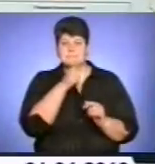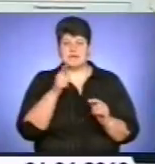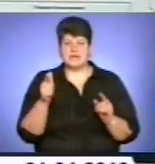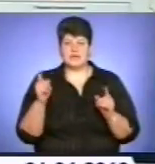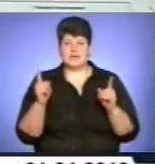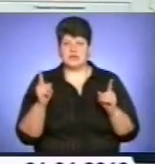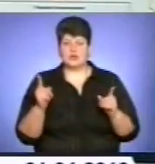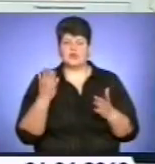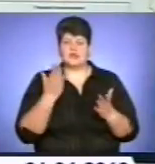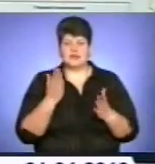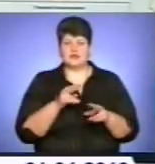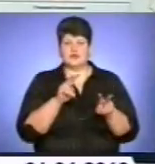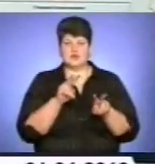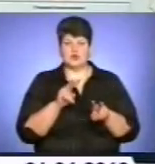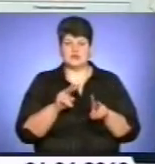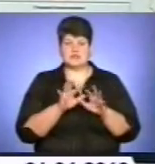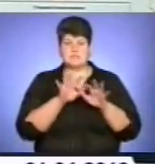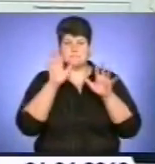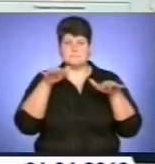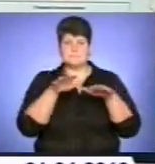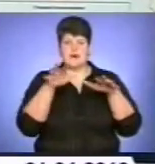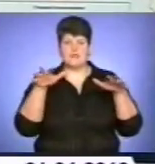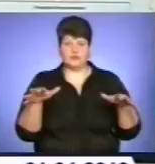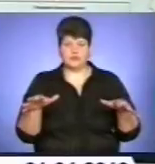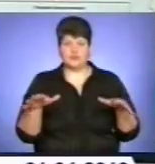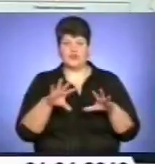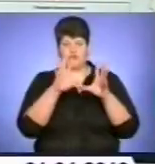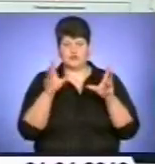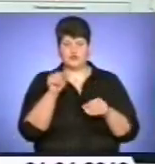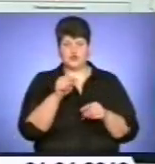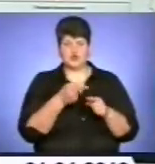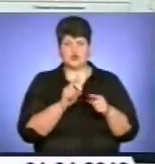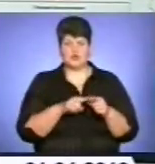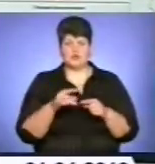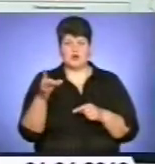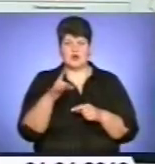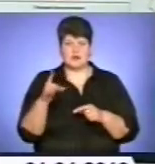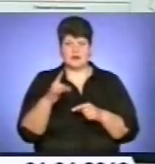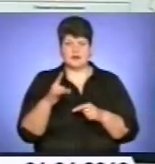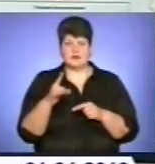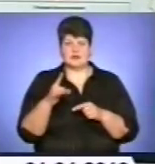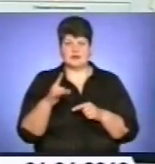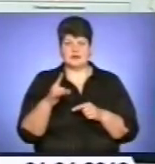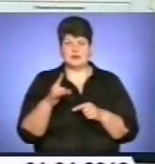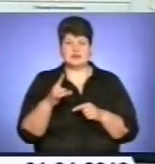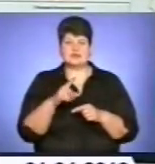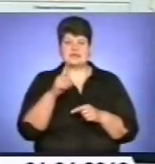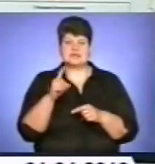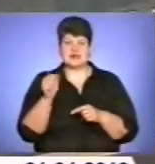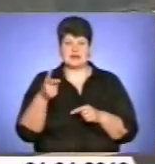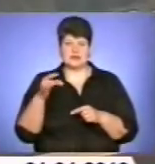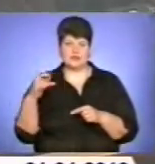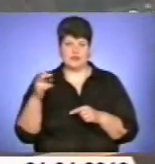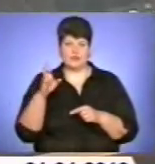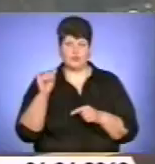відсвідковуються паводки в цьому регіоні. Саме в басейні Західного Бугу.